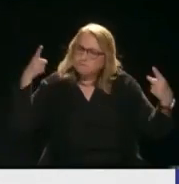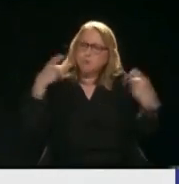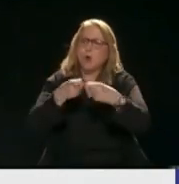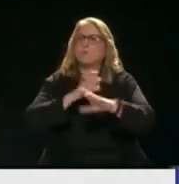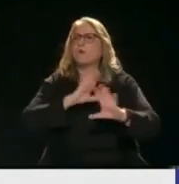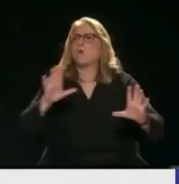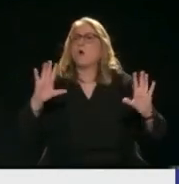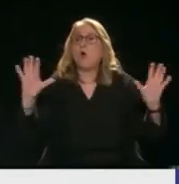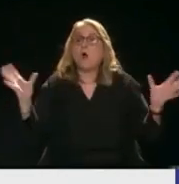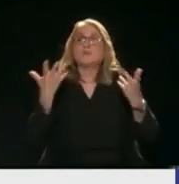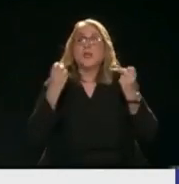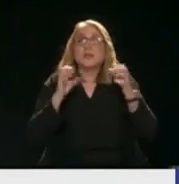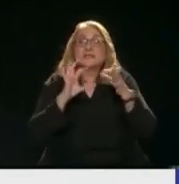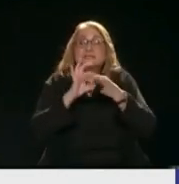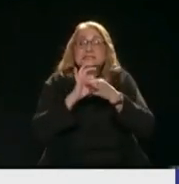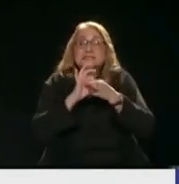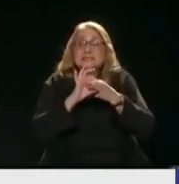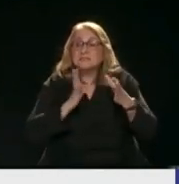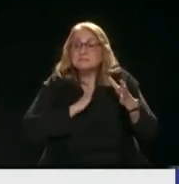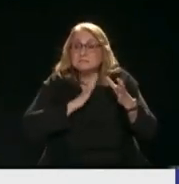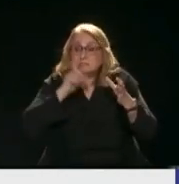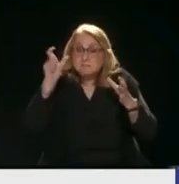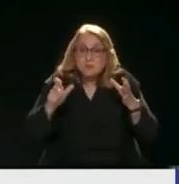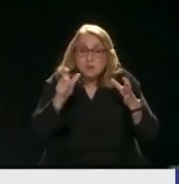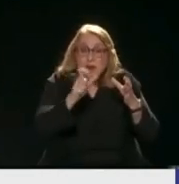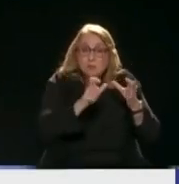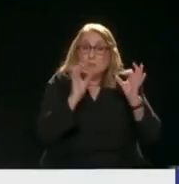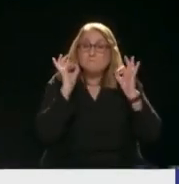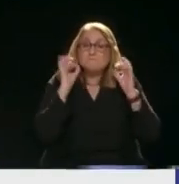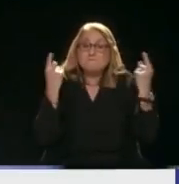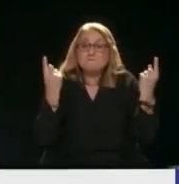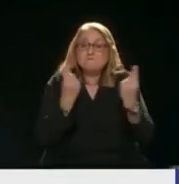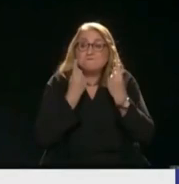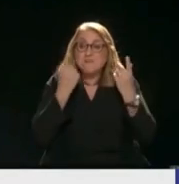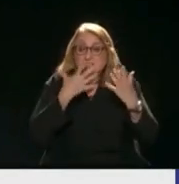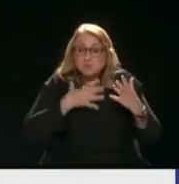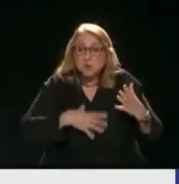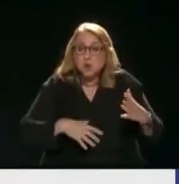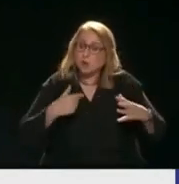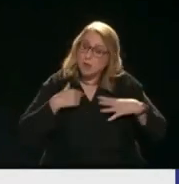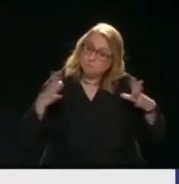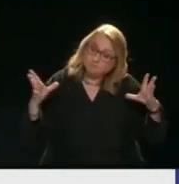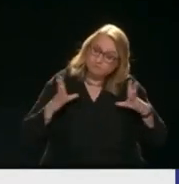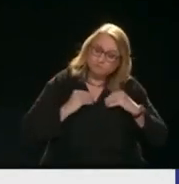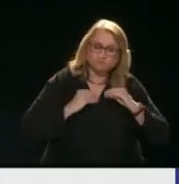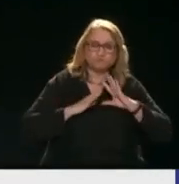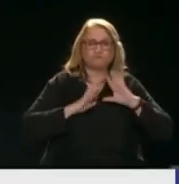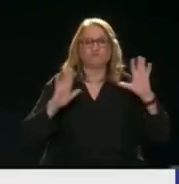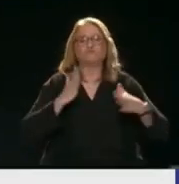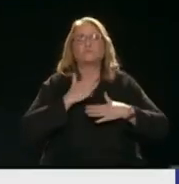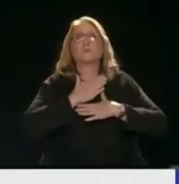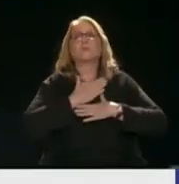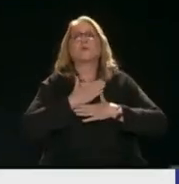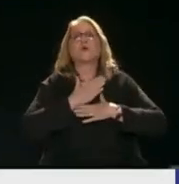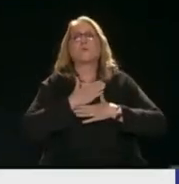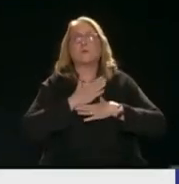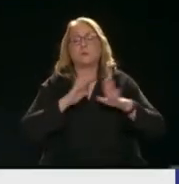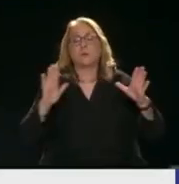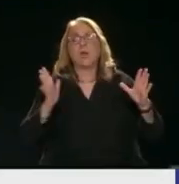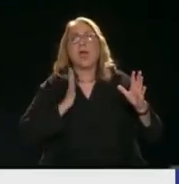απέναντι Στη φυσιολογία μου Ότι είναι με τη φυσιολογία μου Και αποδεικνύεται Το δέχομαι Είναι δικό μου Ότι είναι απέναντι